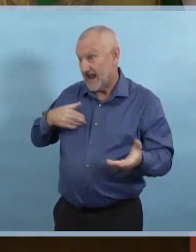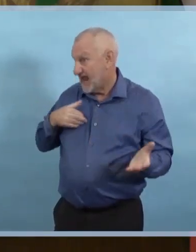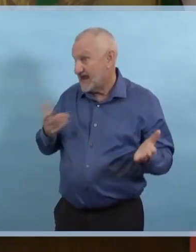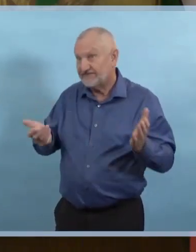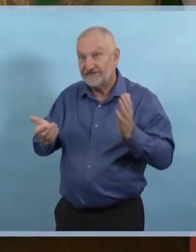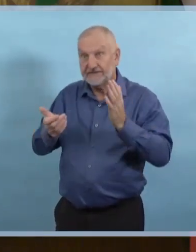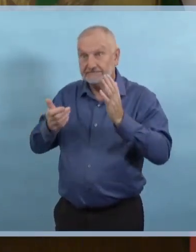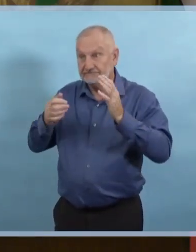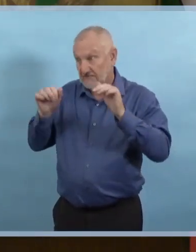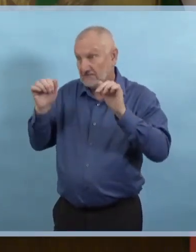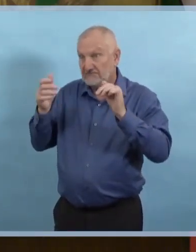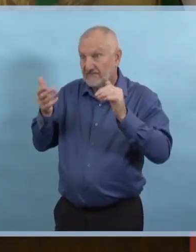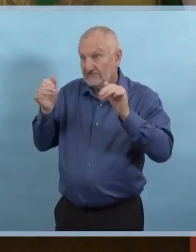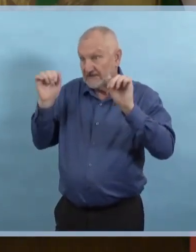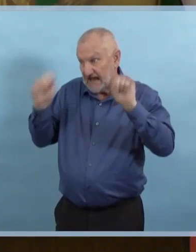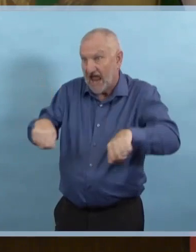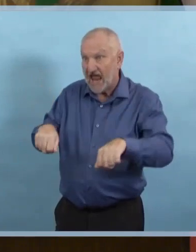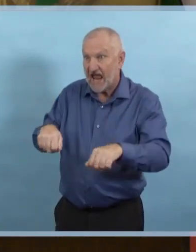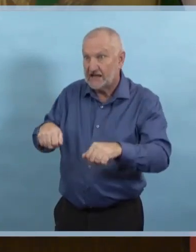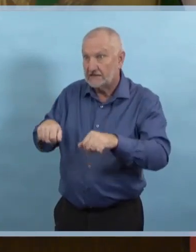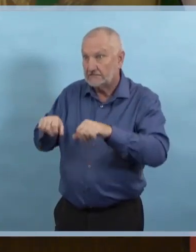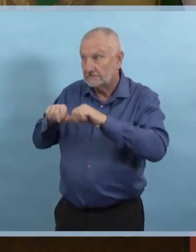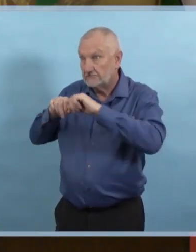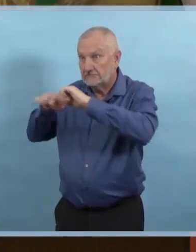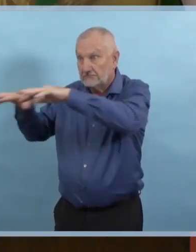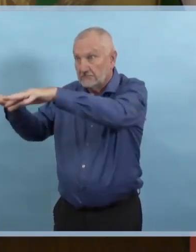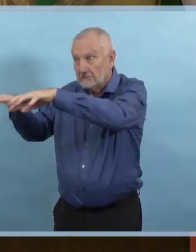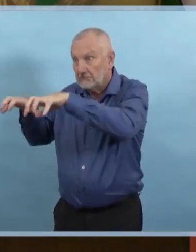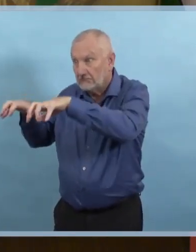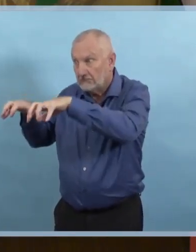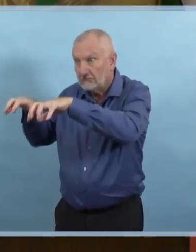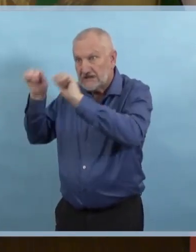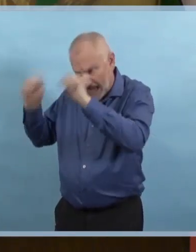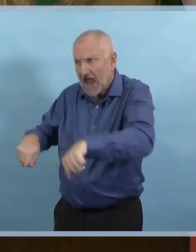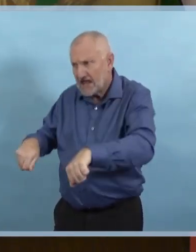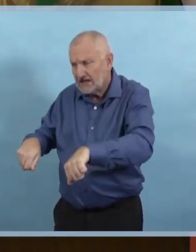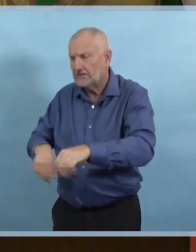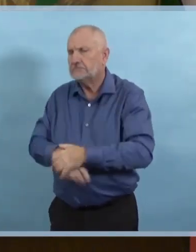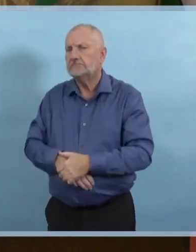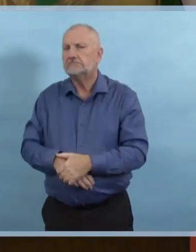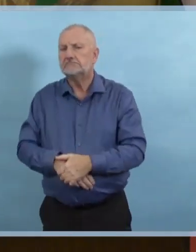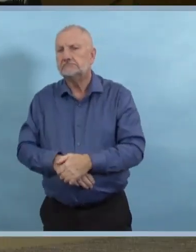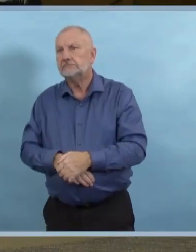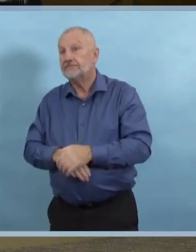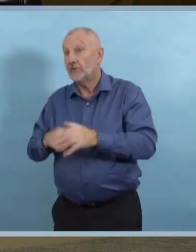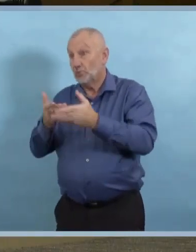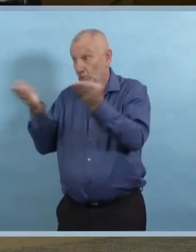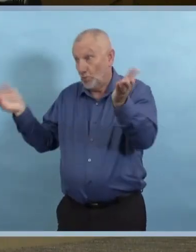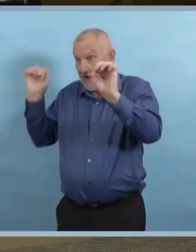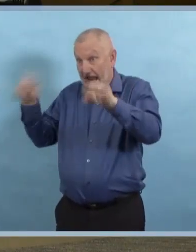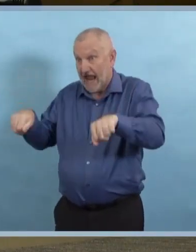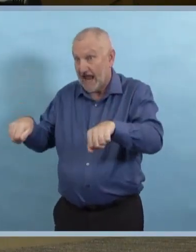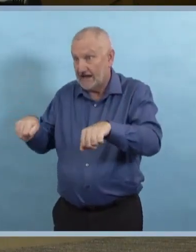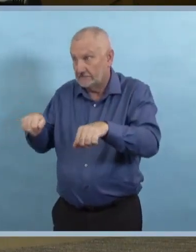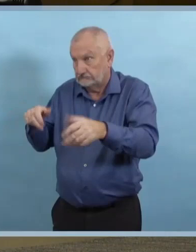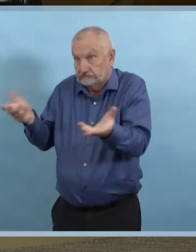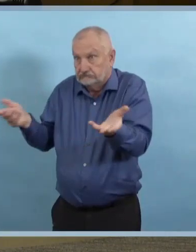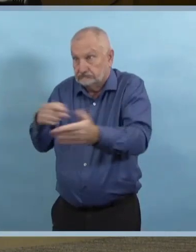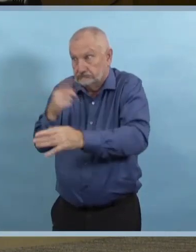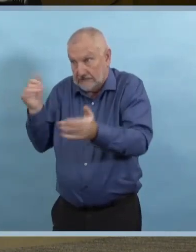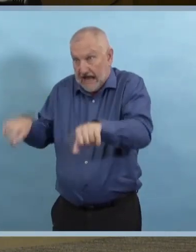prendre entre leurs mains dès aujourd'hui. Du Caroline Jordan. Bonjour.